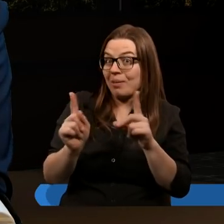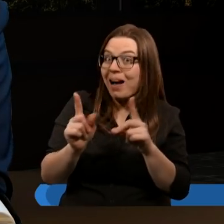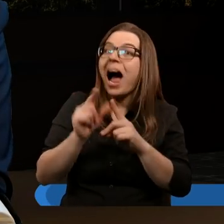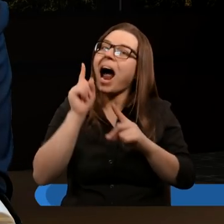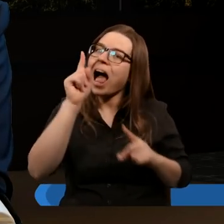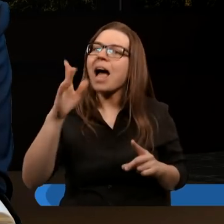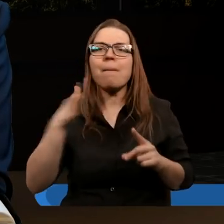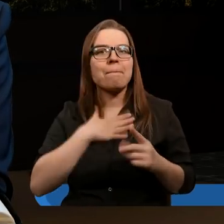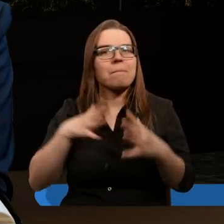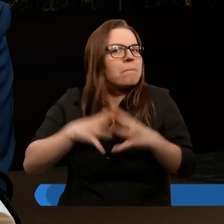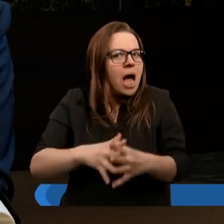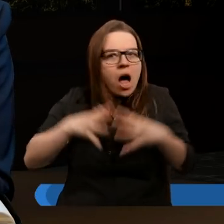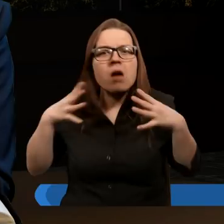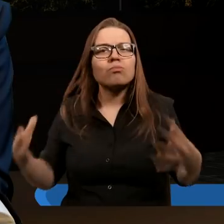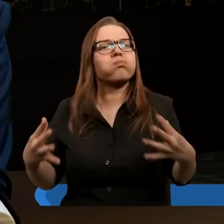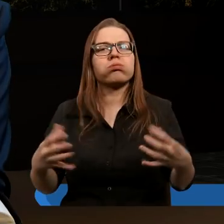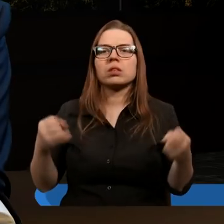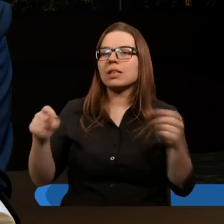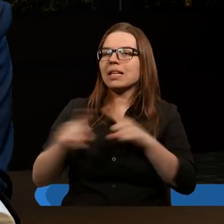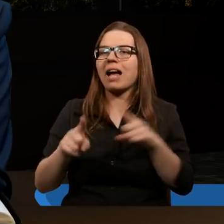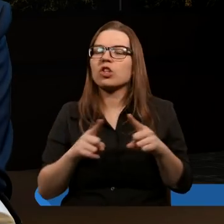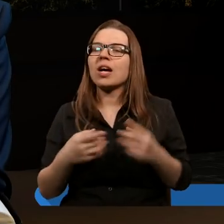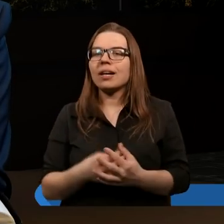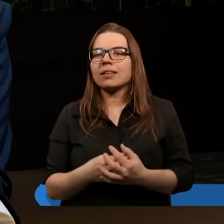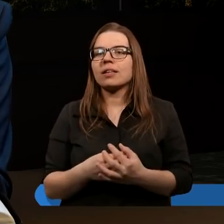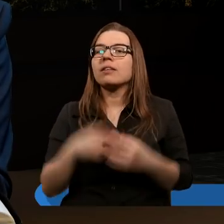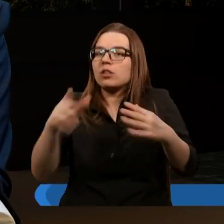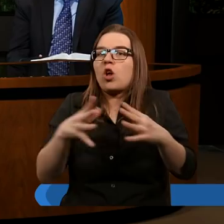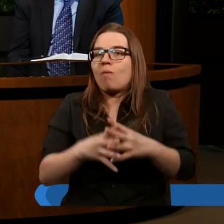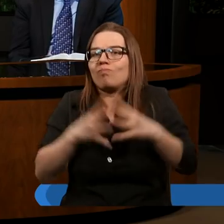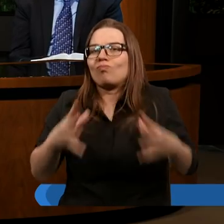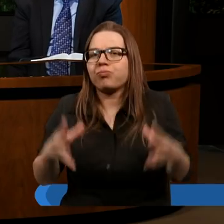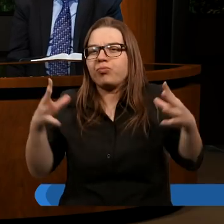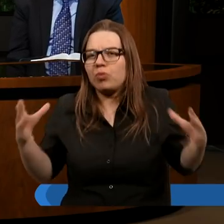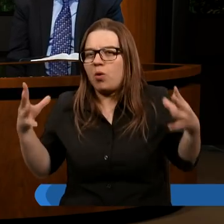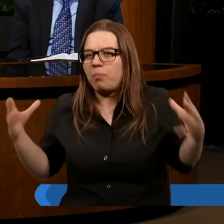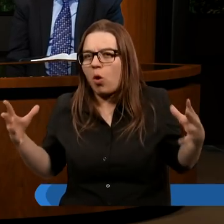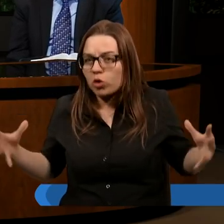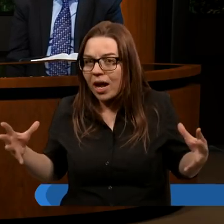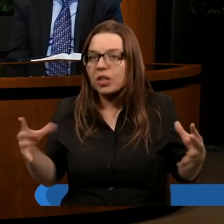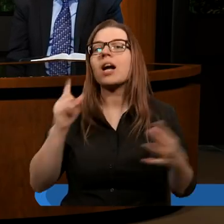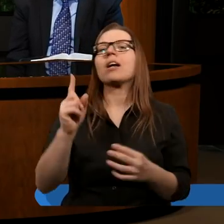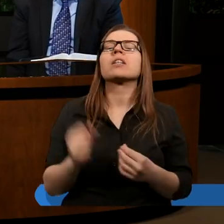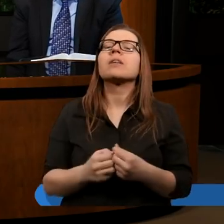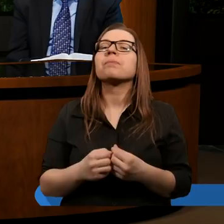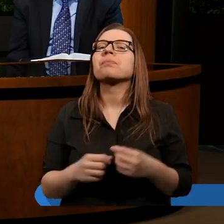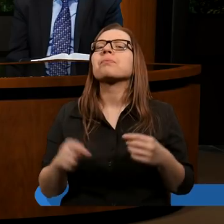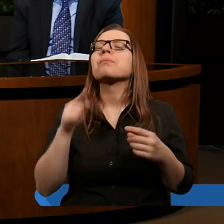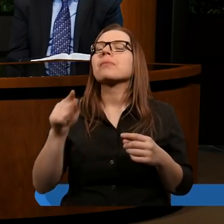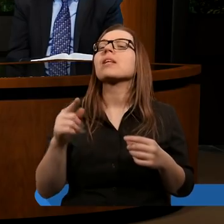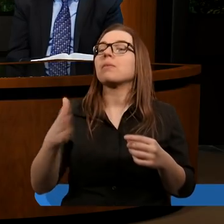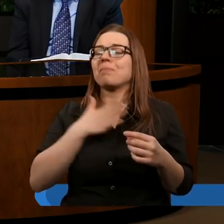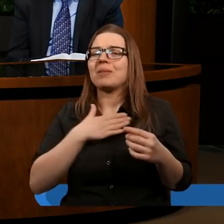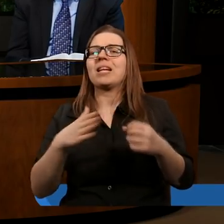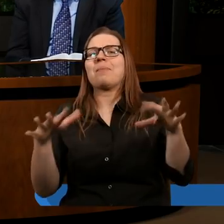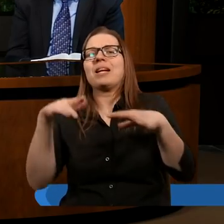mają ogromne, ogromne znaczenie. I rzeczywiście to chrześcijaństwo się poszerza bardzo szybko, nawet poprzez te prześladowania, które miały